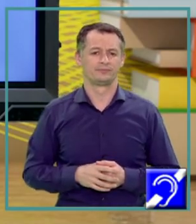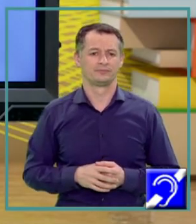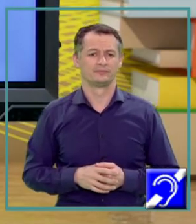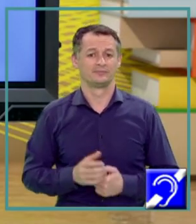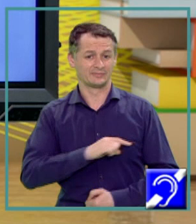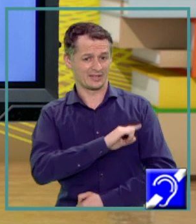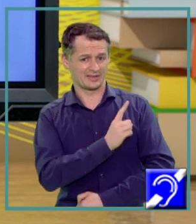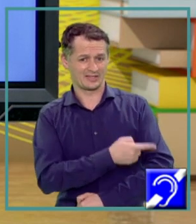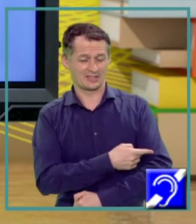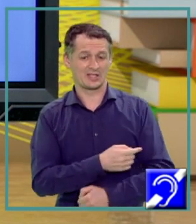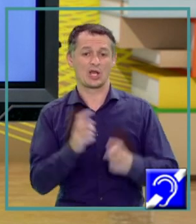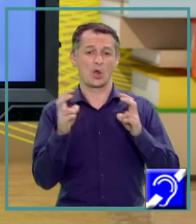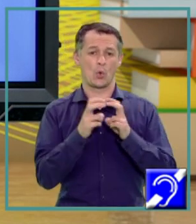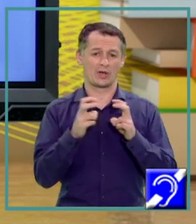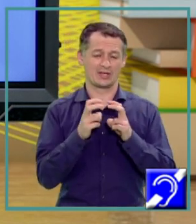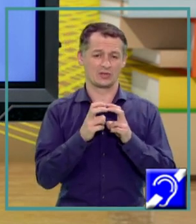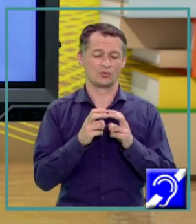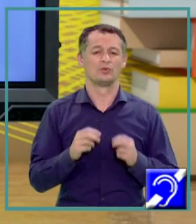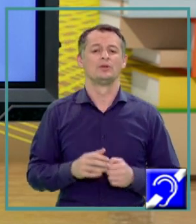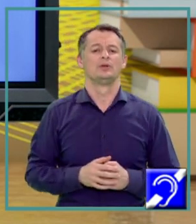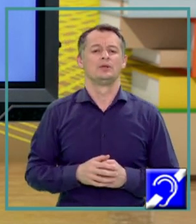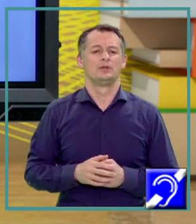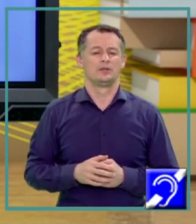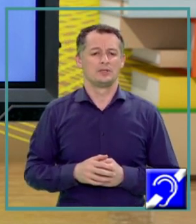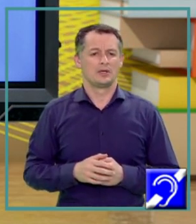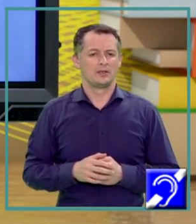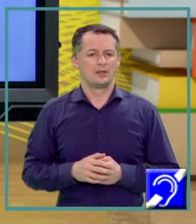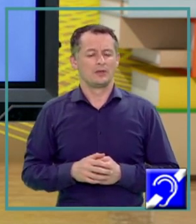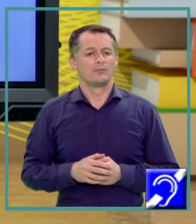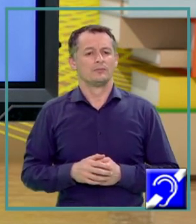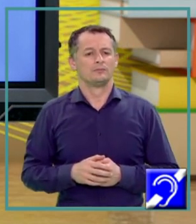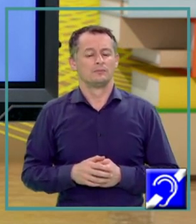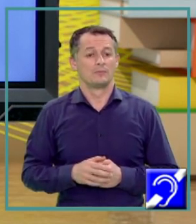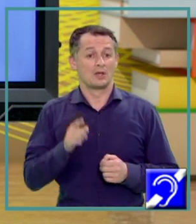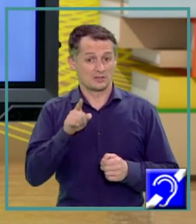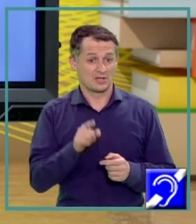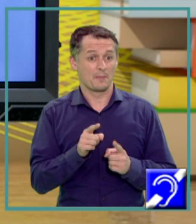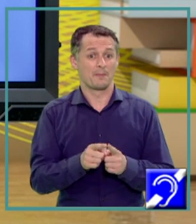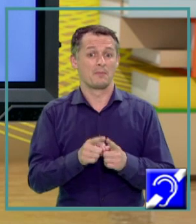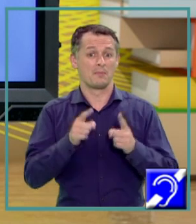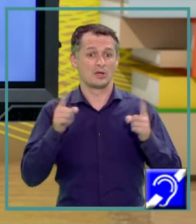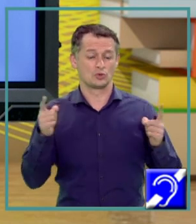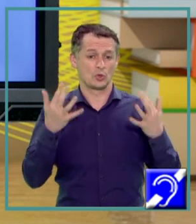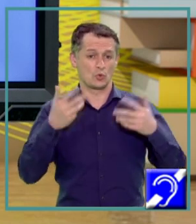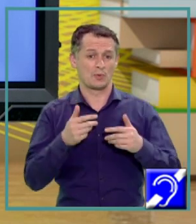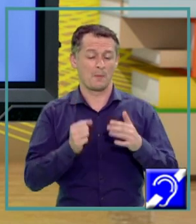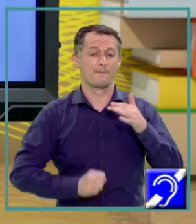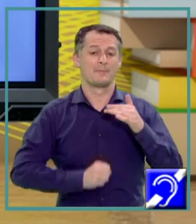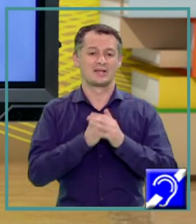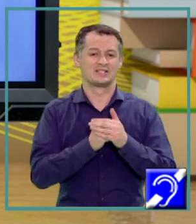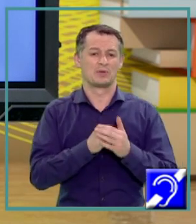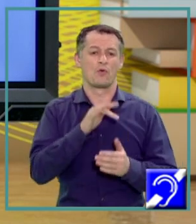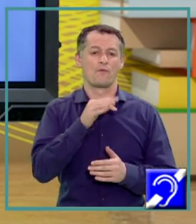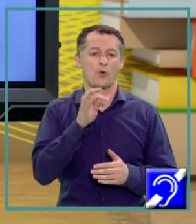Intensitatea curentului de saturație, intensitatea de saturație, măsură a numărului maxim de